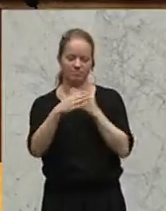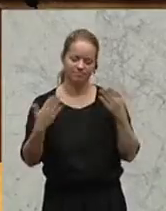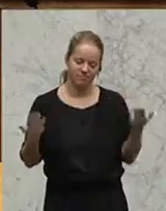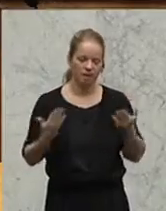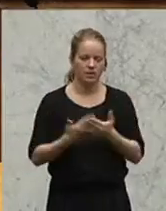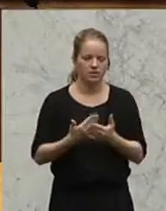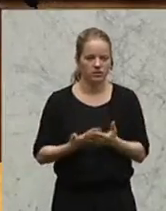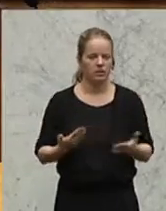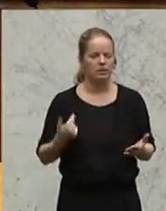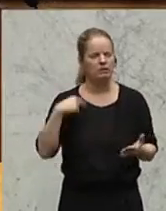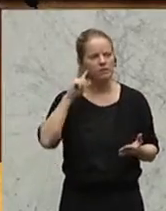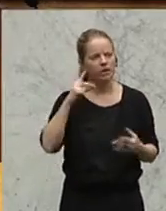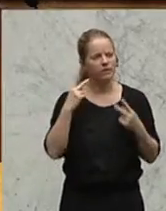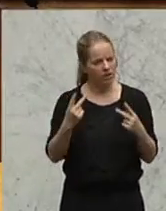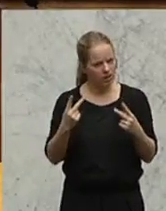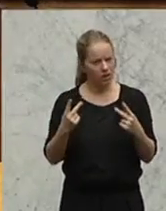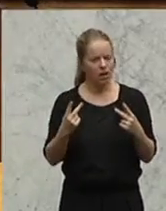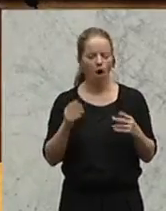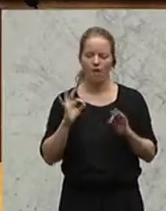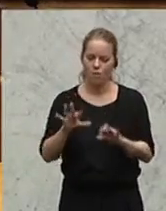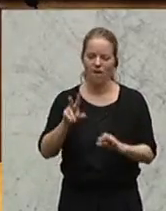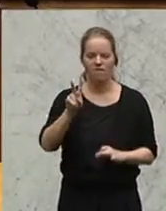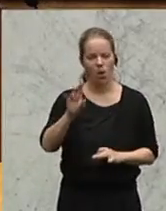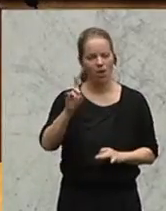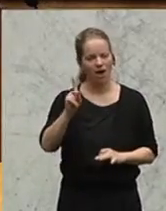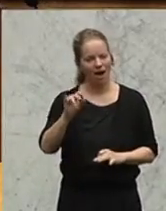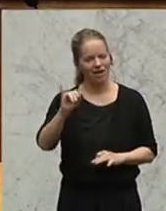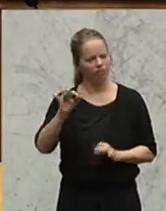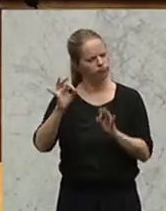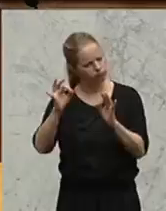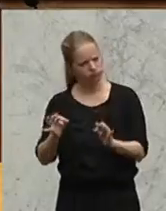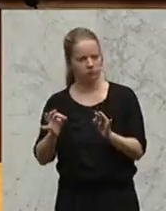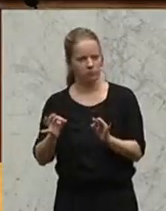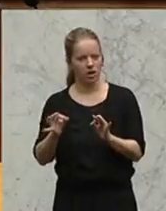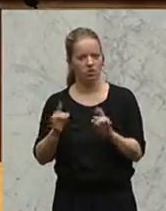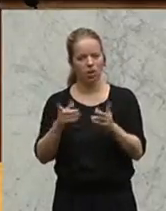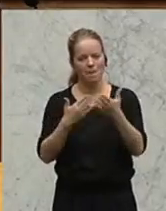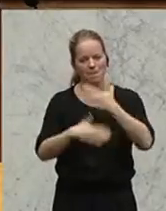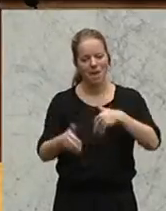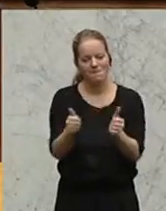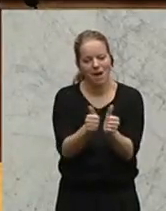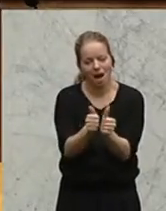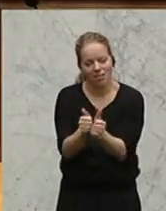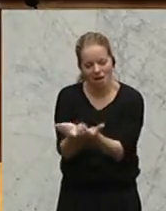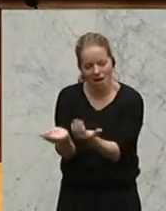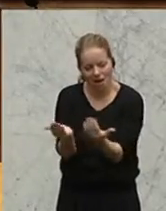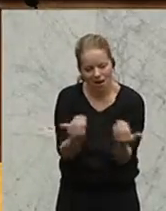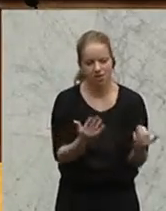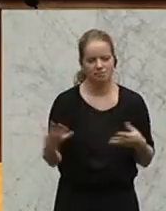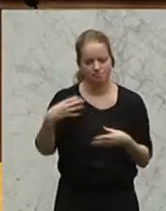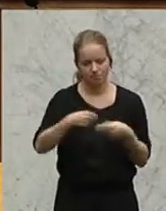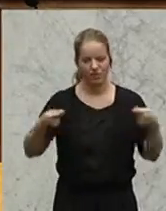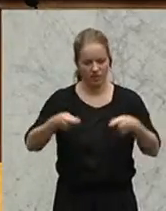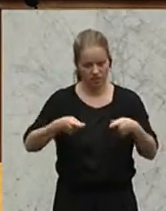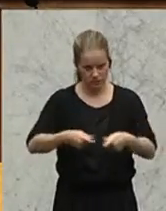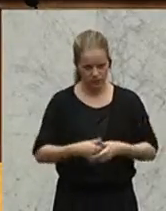meiner Sicht, glaube ich, und es wäre auch gut für die Glaubwürdigkeit des VKI, hier auch wieder versuchen, mehr Partner mit ins Boot zu bekommen, was die Finanzierung betrifft. Und das zweite